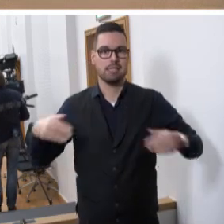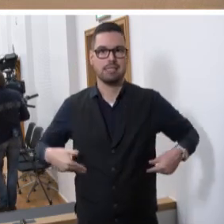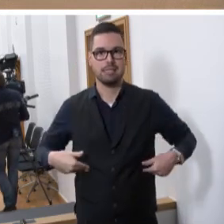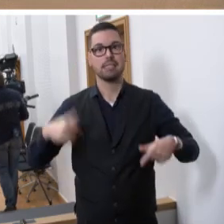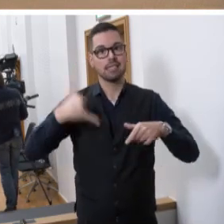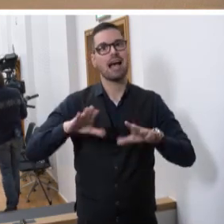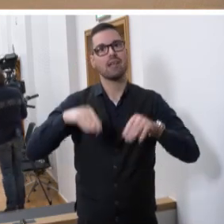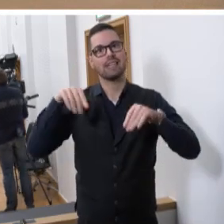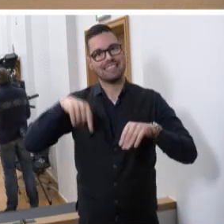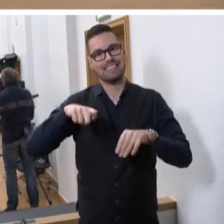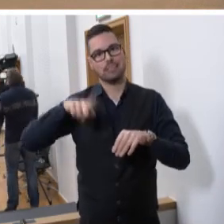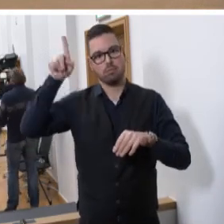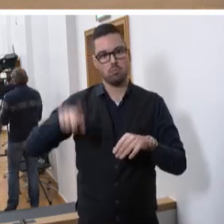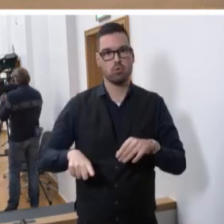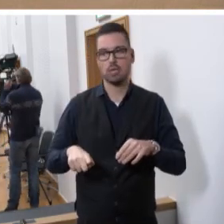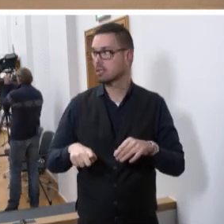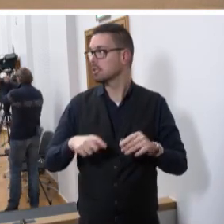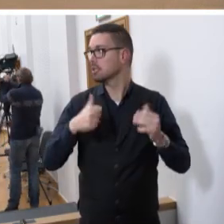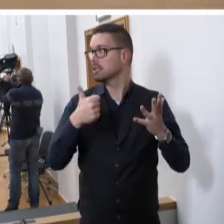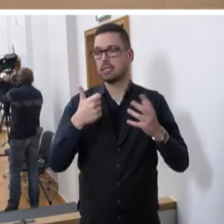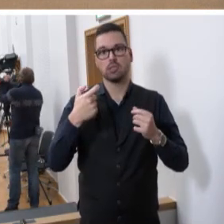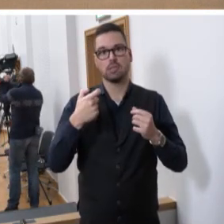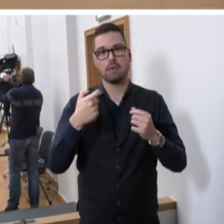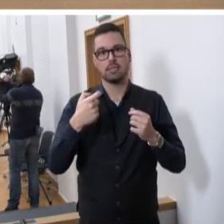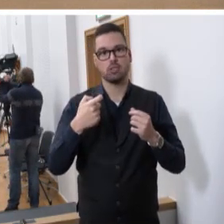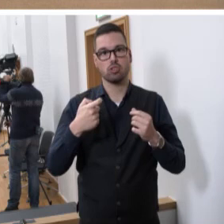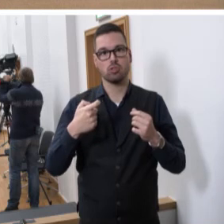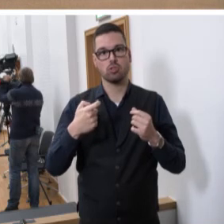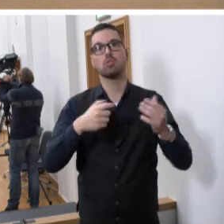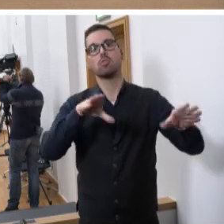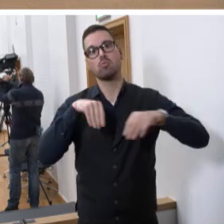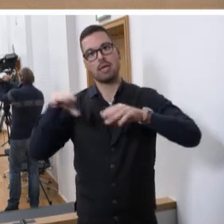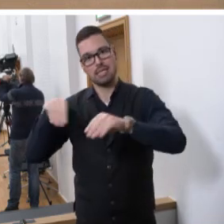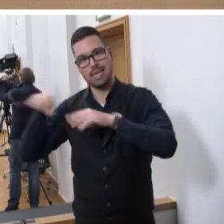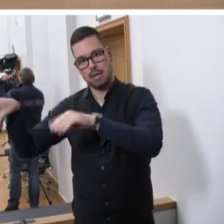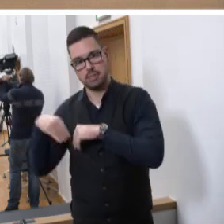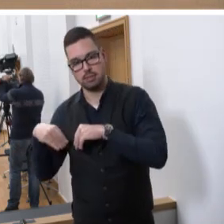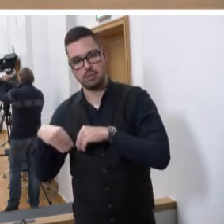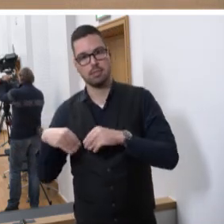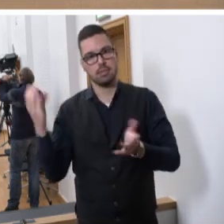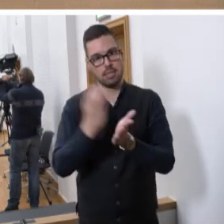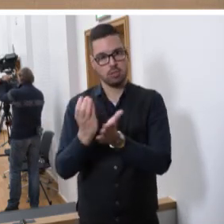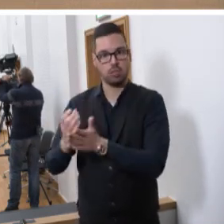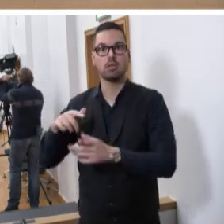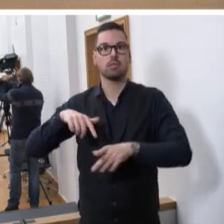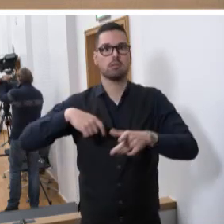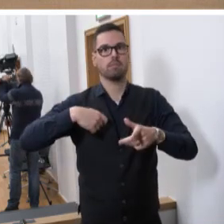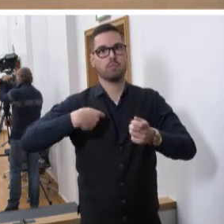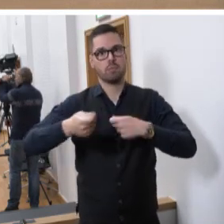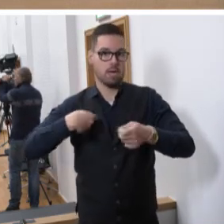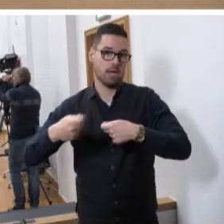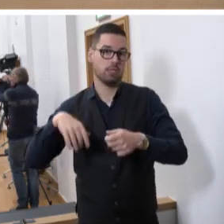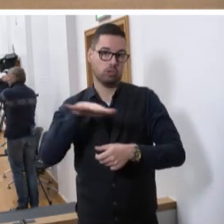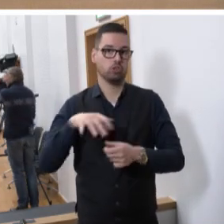Anfang dieses Monats 26 Anwärterinnen und Anwärter übernommen werden können und damit den Geschäftsbereich nachhaltig